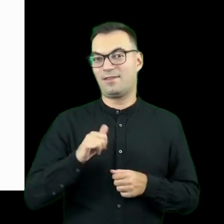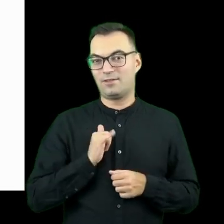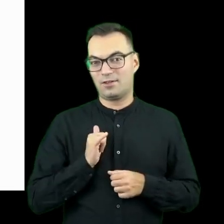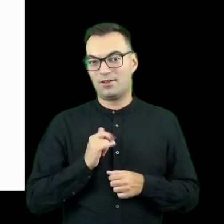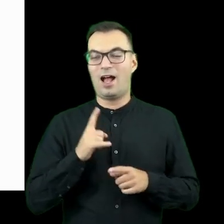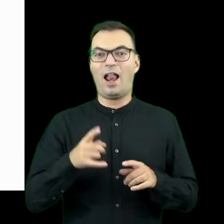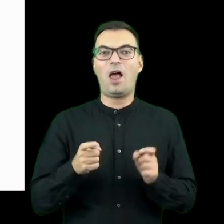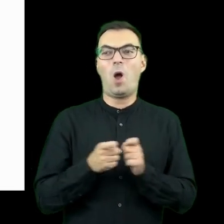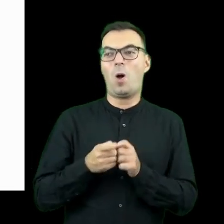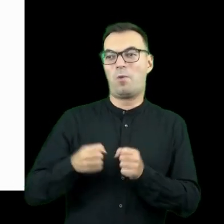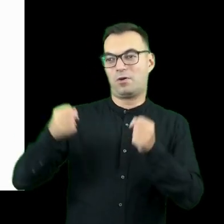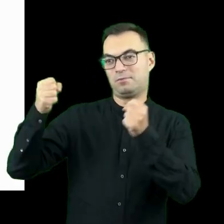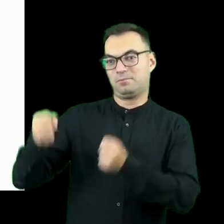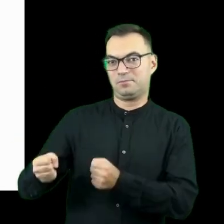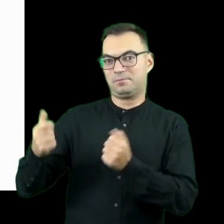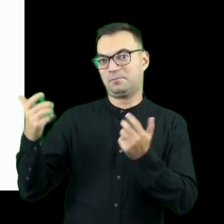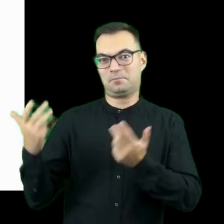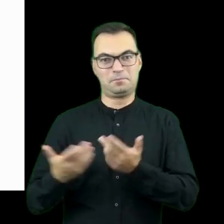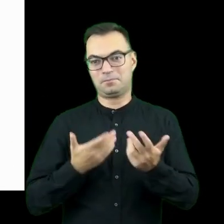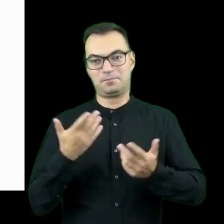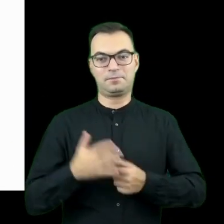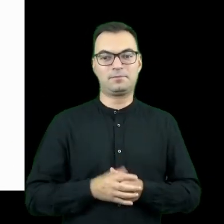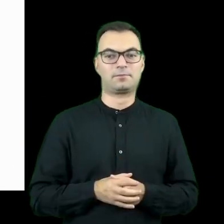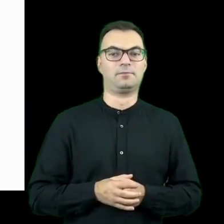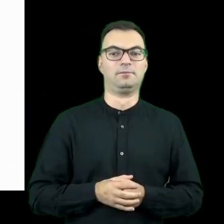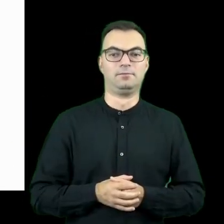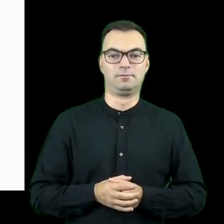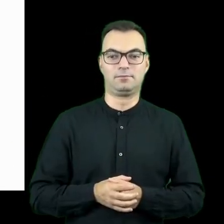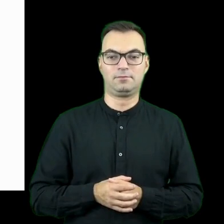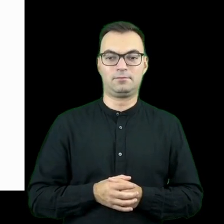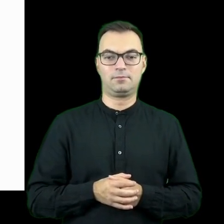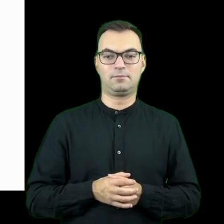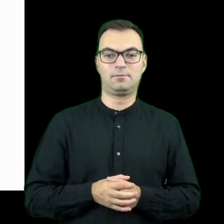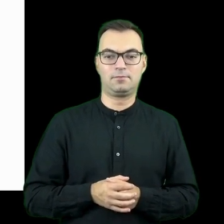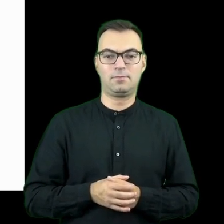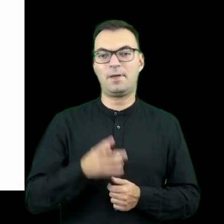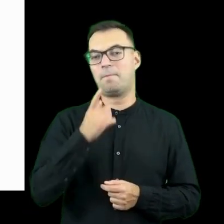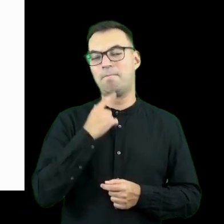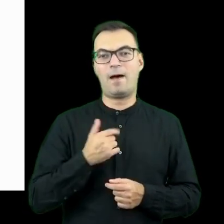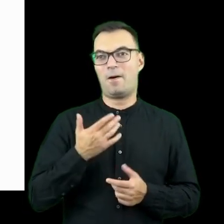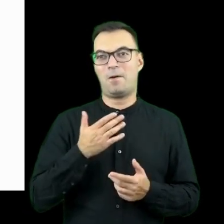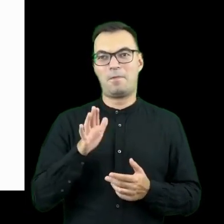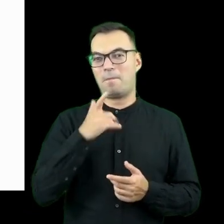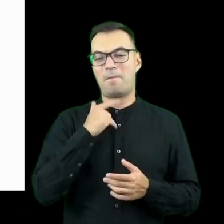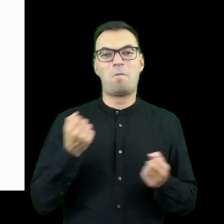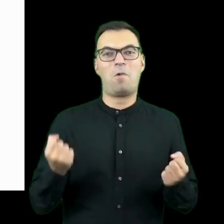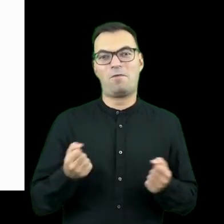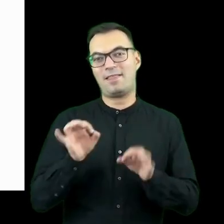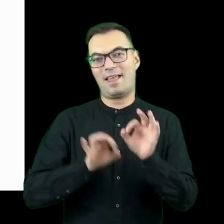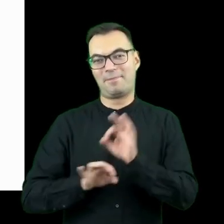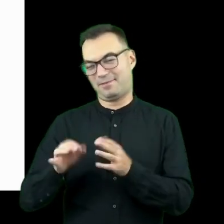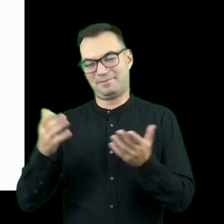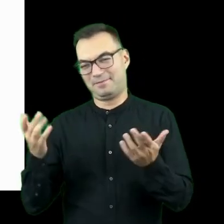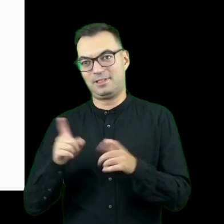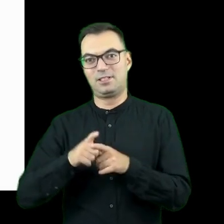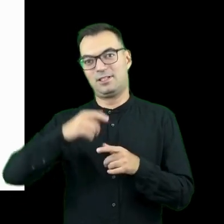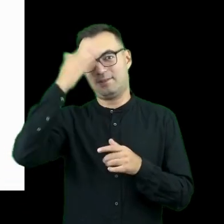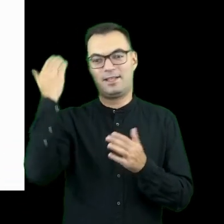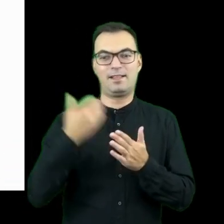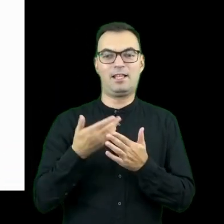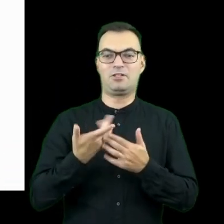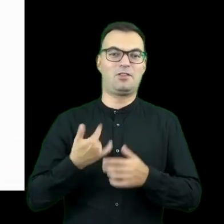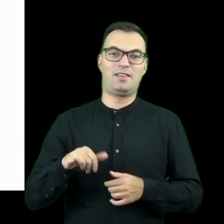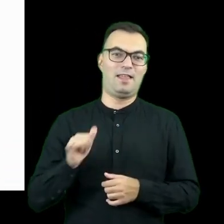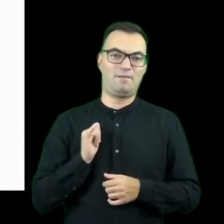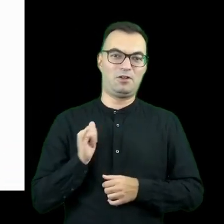stoi gdzieś obok, właściwie będziecie mieli bardzo małą motywację, żeby je naprawić, a też nie będziecie wiedzieli, i dlaczego